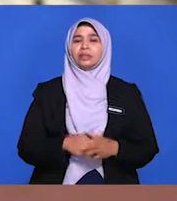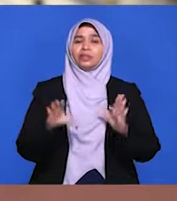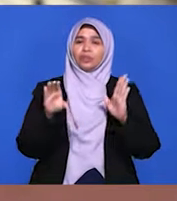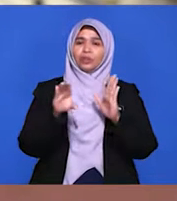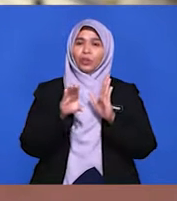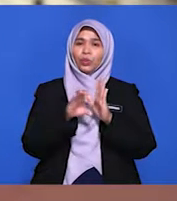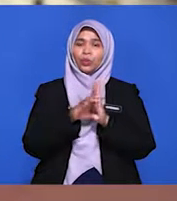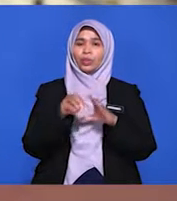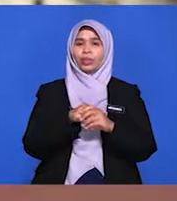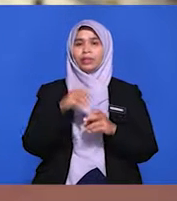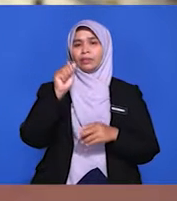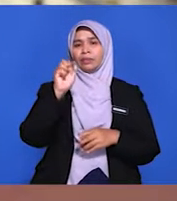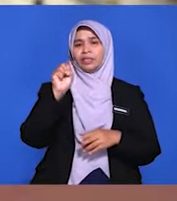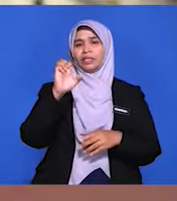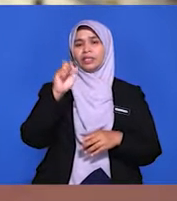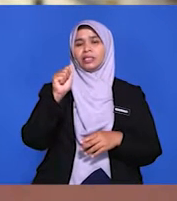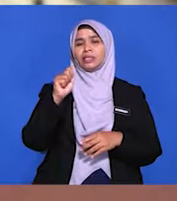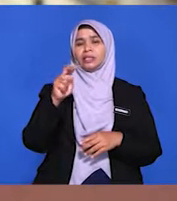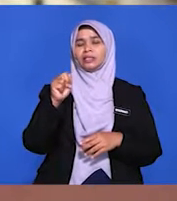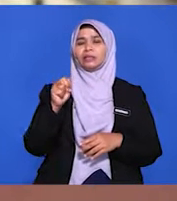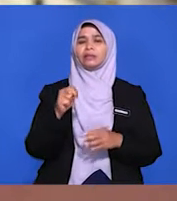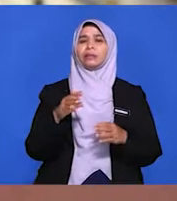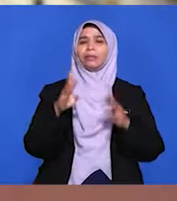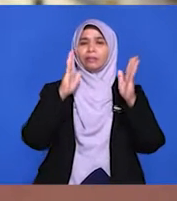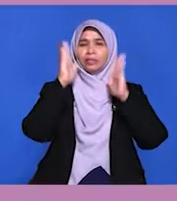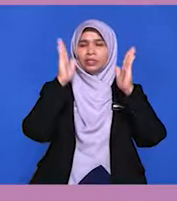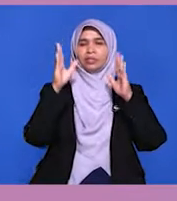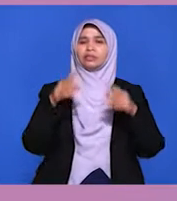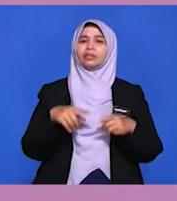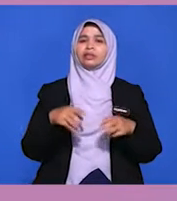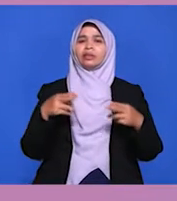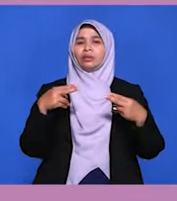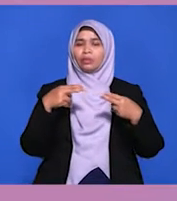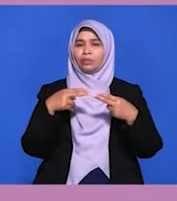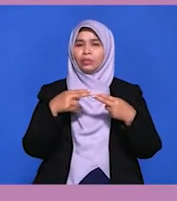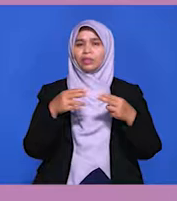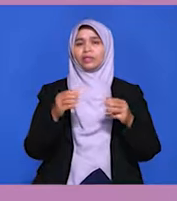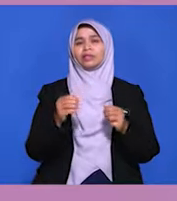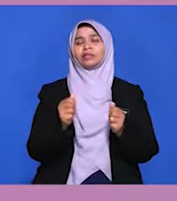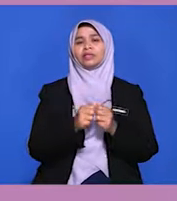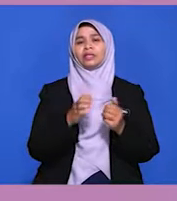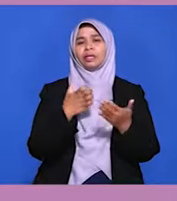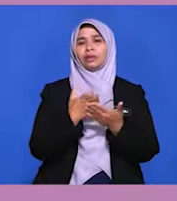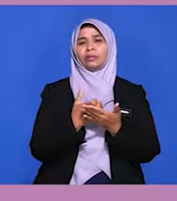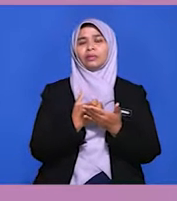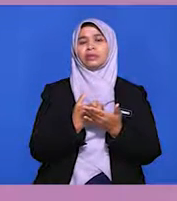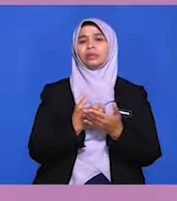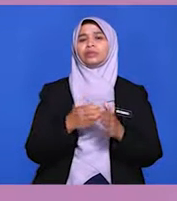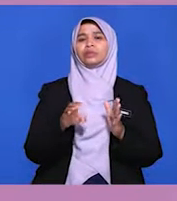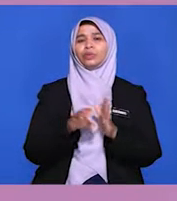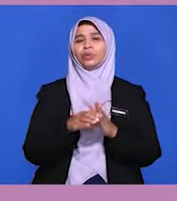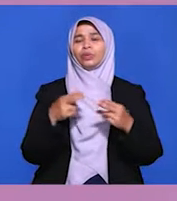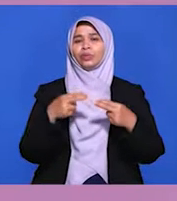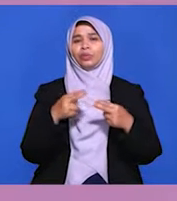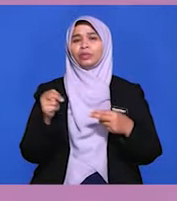Contohnya, dalam ASEAN. Malaysia menjalinkan pelbagai kerjasama ekonomi melalui penubuhan kawasan perdagangan